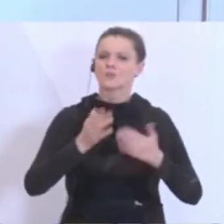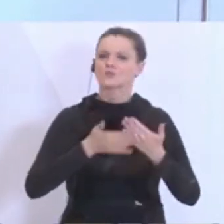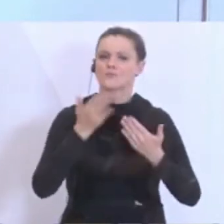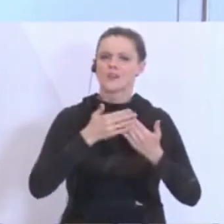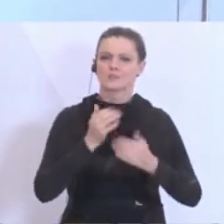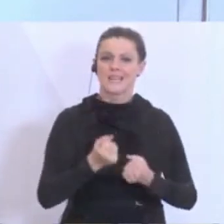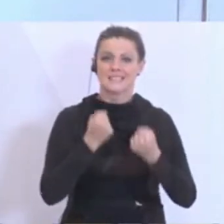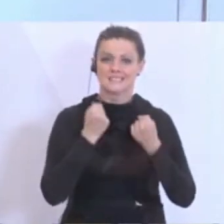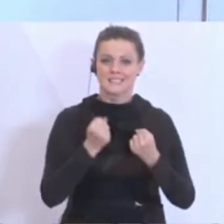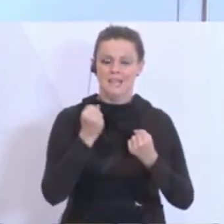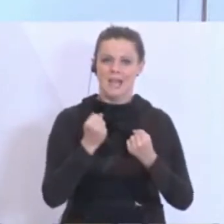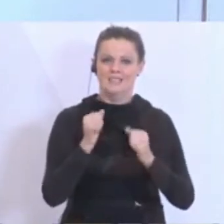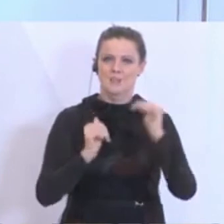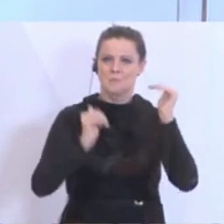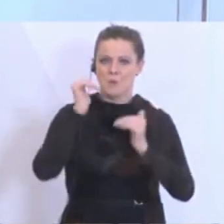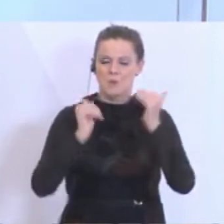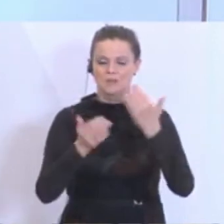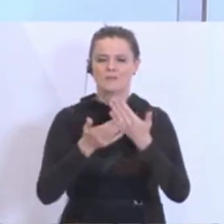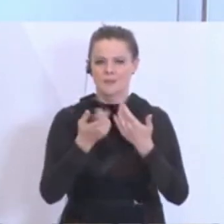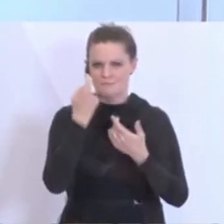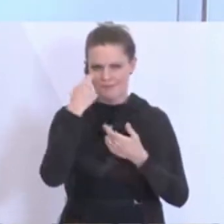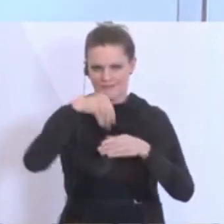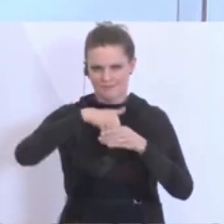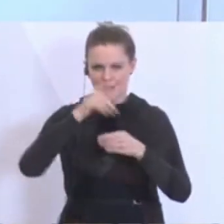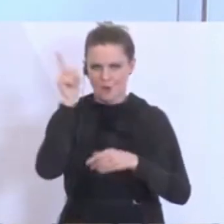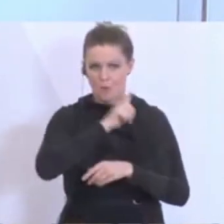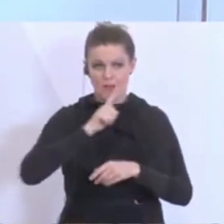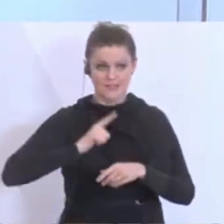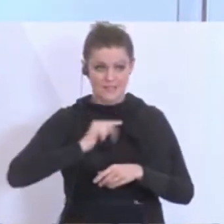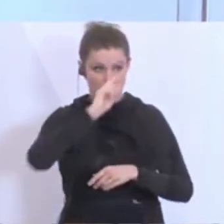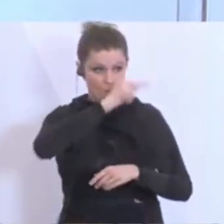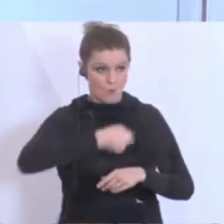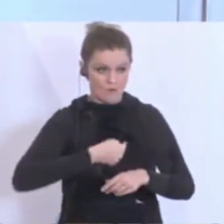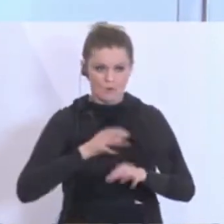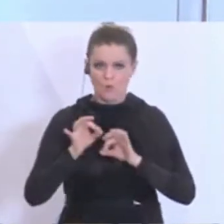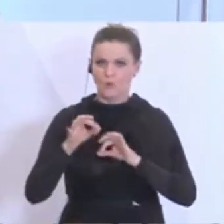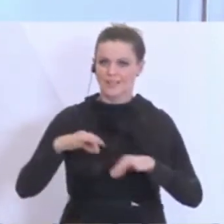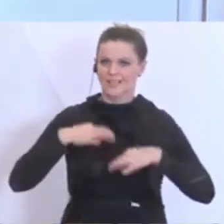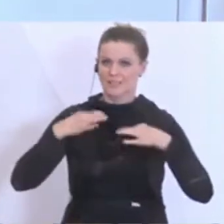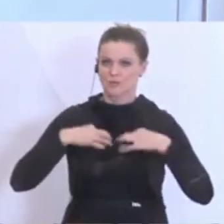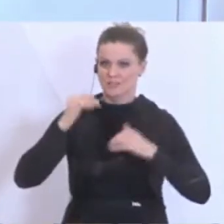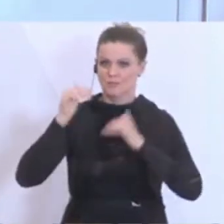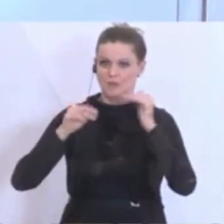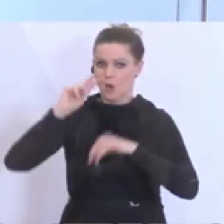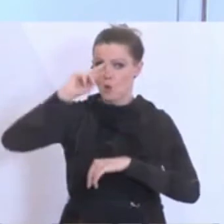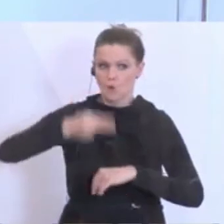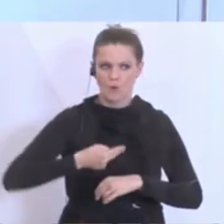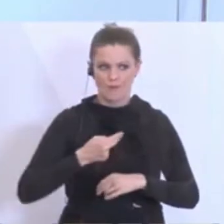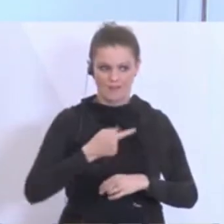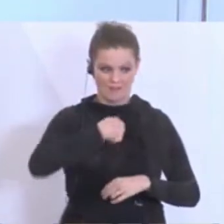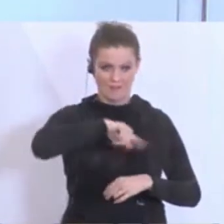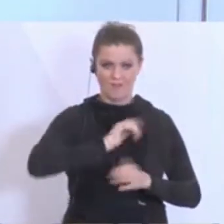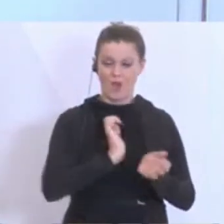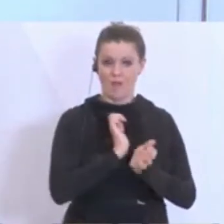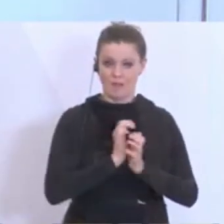Sicherheitsbehörden, von der Polizei angefordert werden oder von den Gesundheitsbehörden immer mehr wird. Und dass dazu dann